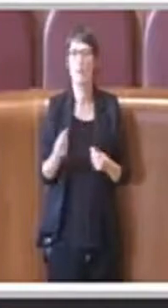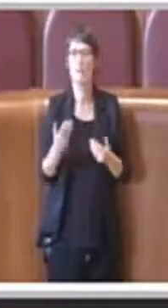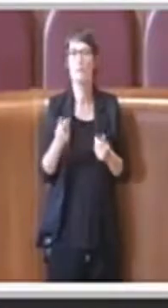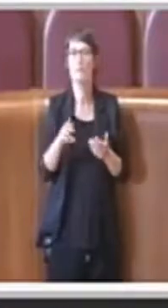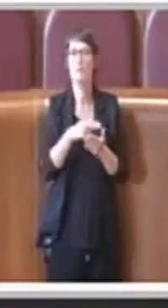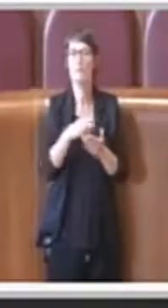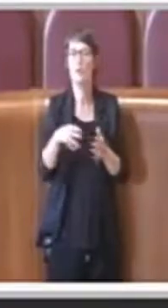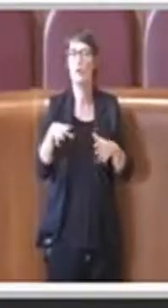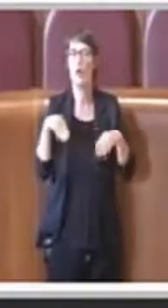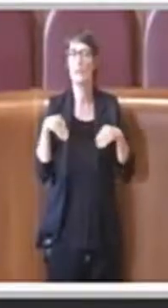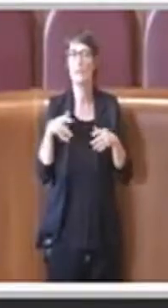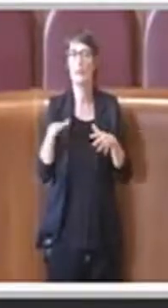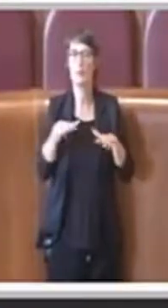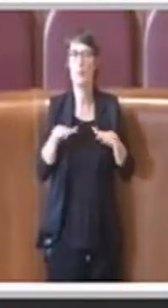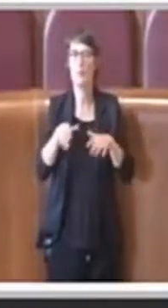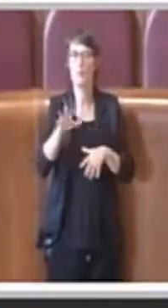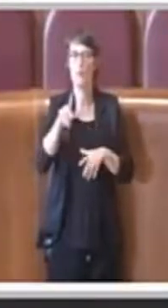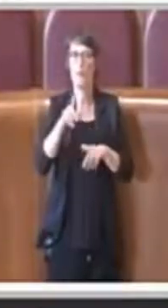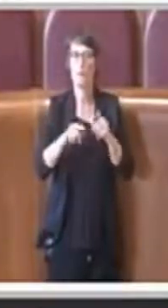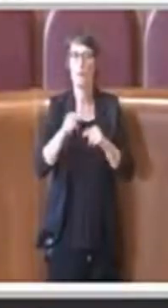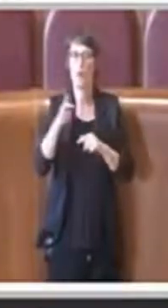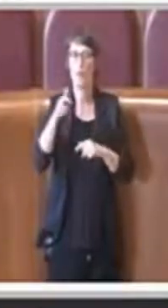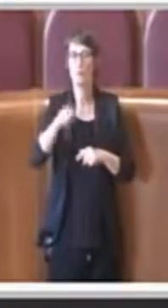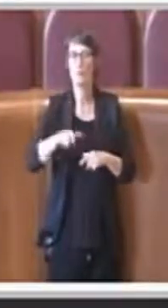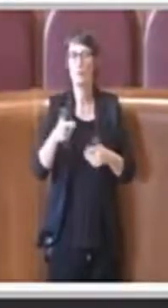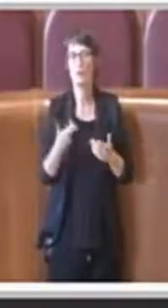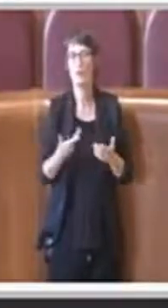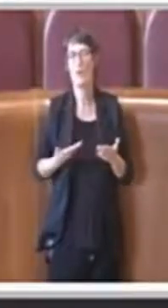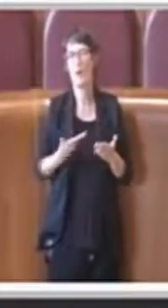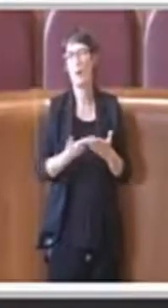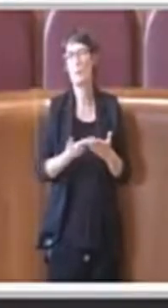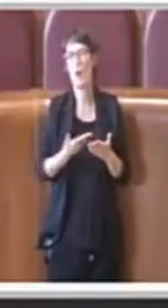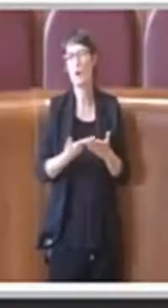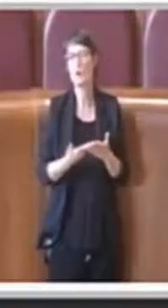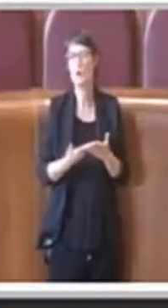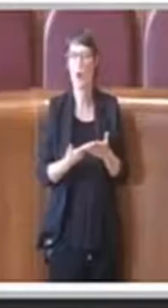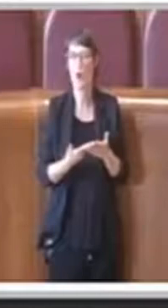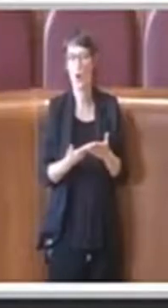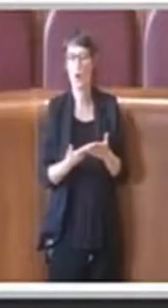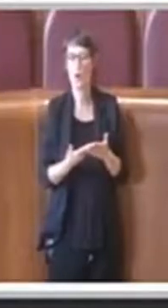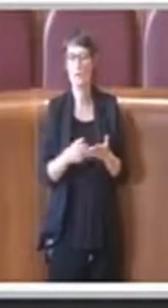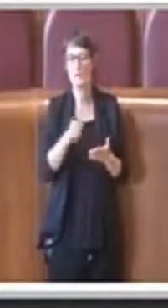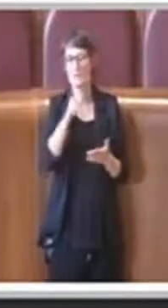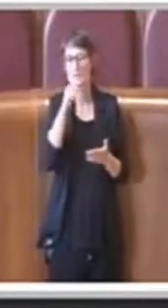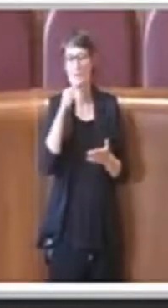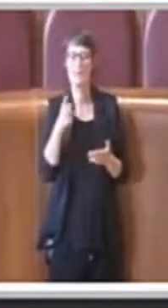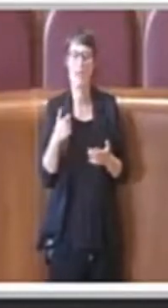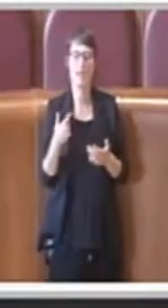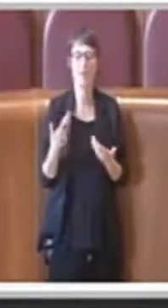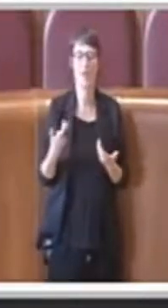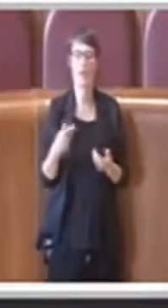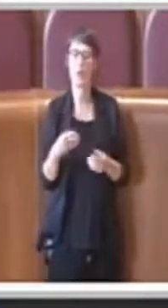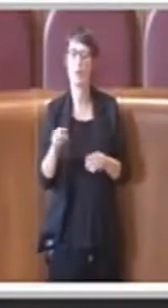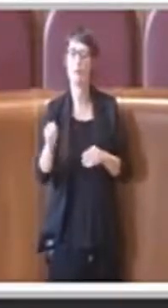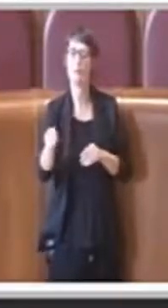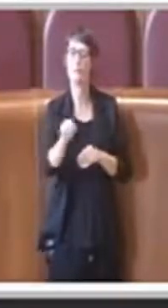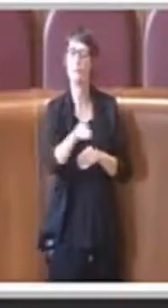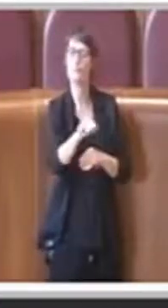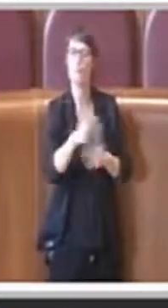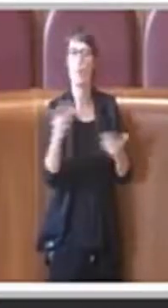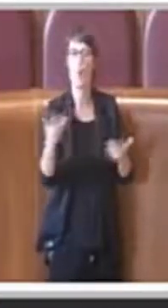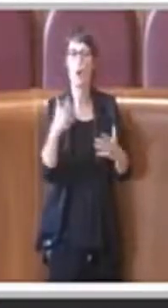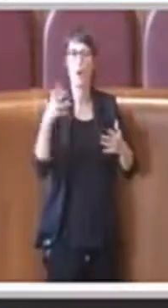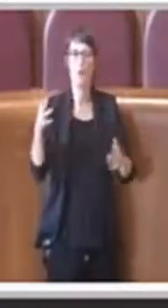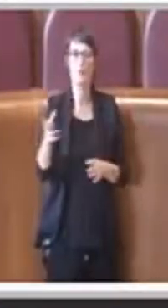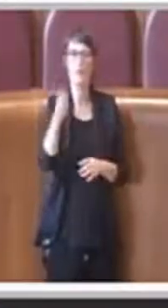5 Stelle perché non è certo con le emozioni che tendono a mettere le bandierine su certe conquiste che secondo me è un